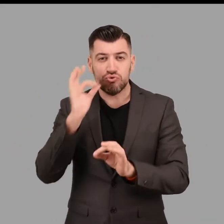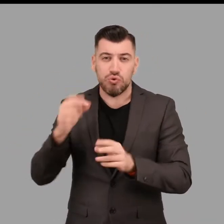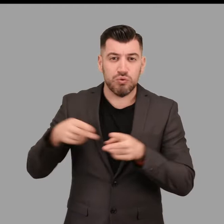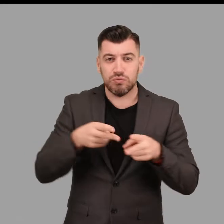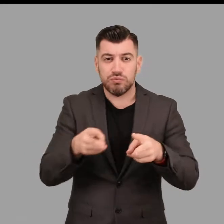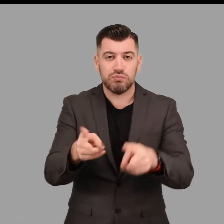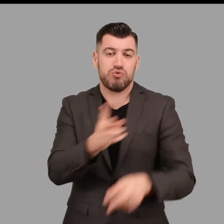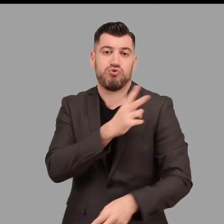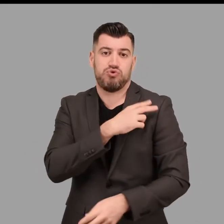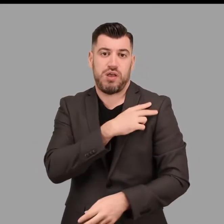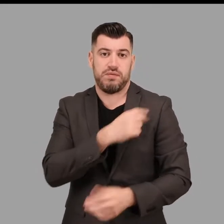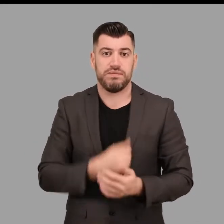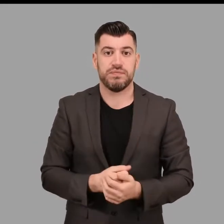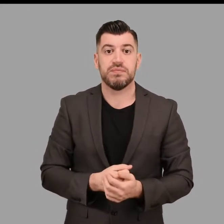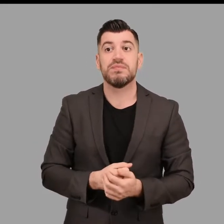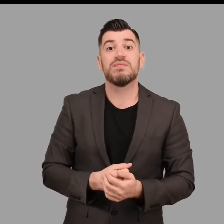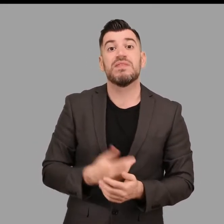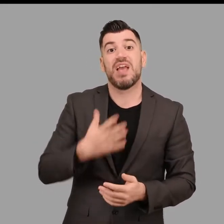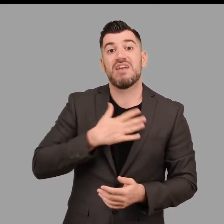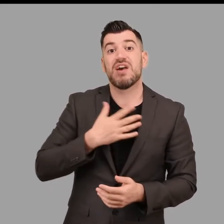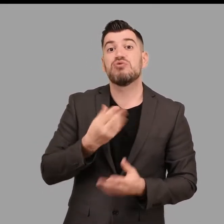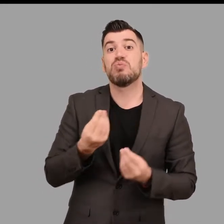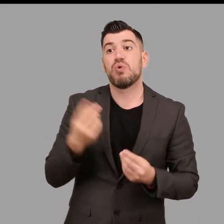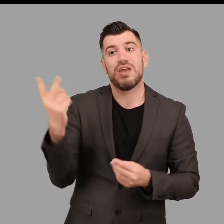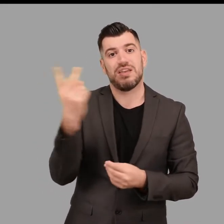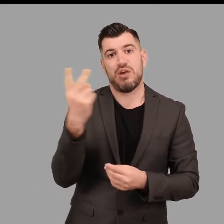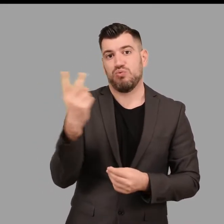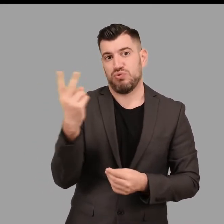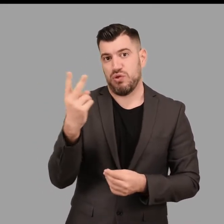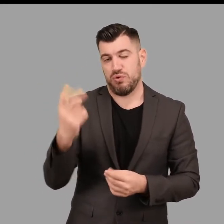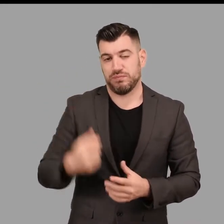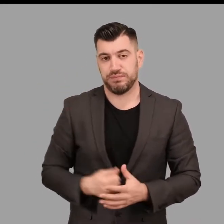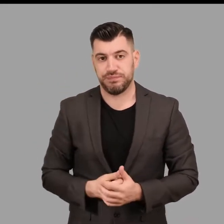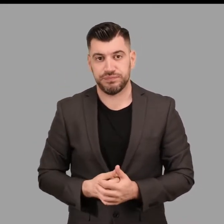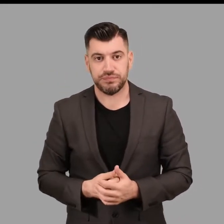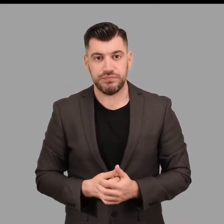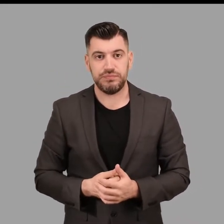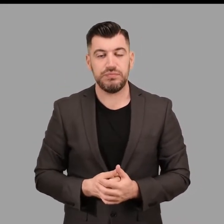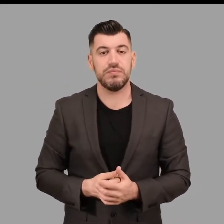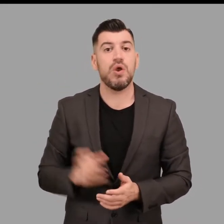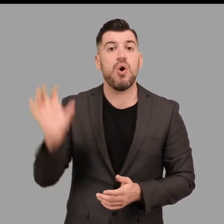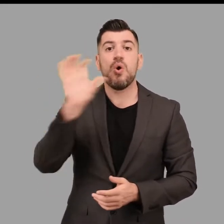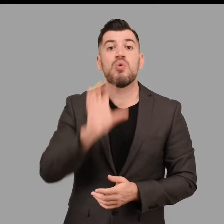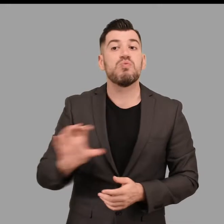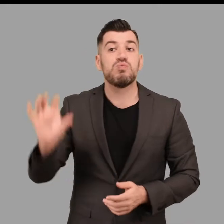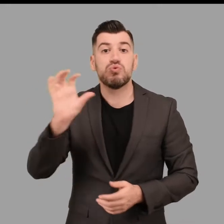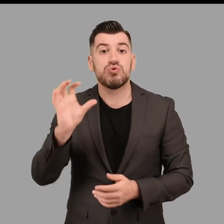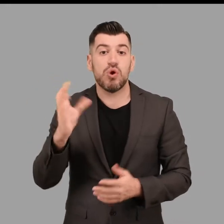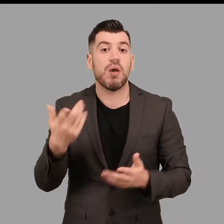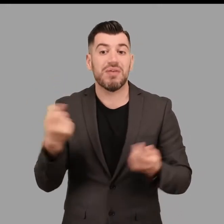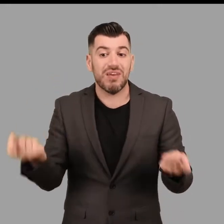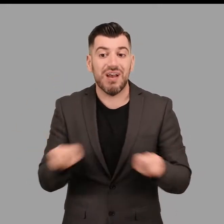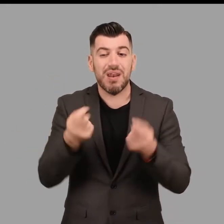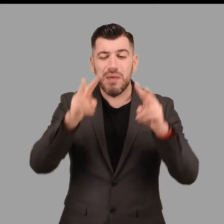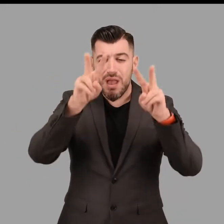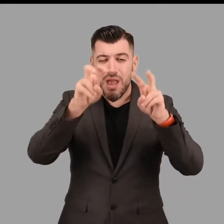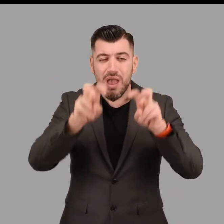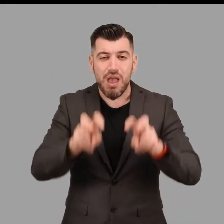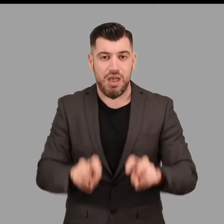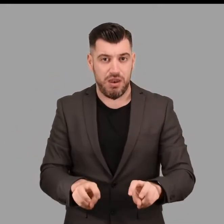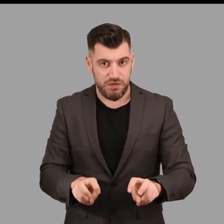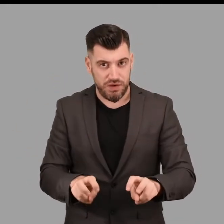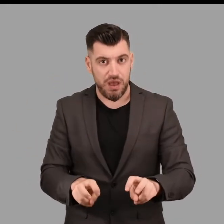Στάθη, ευχαριστώ και τους δυο, έστω και αργά. Επειδή η δράση στο Μουσείο του Βόλου είχε διερευνητική μορφή, με την άδεια των συμμετεχόντων